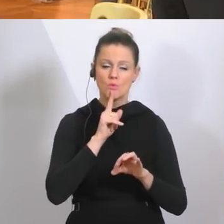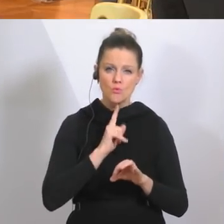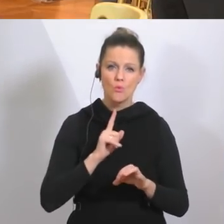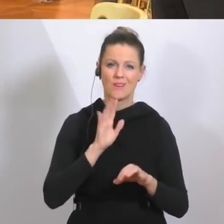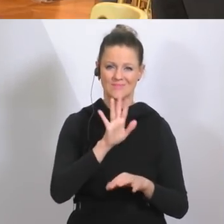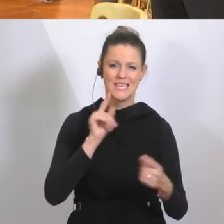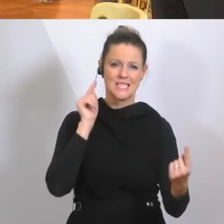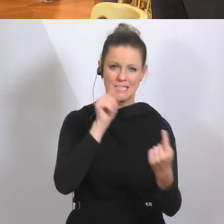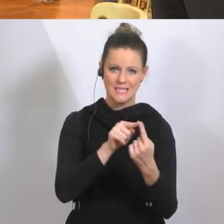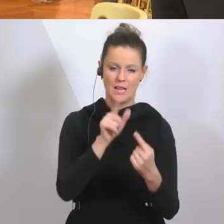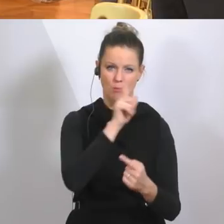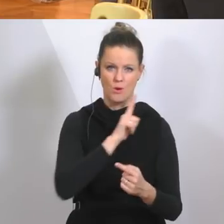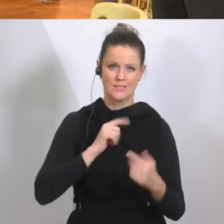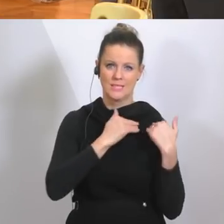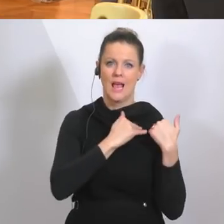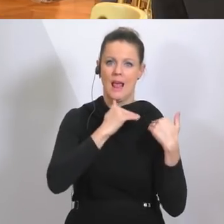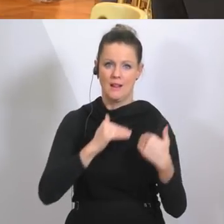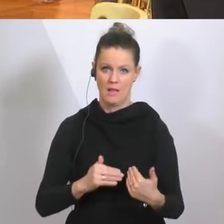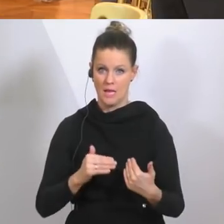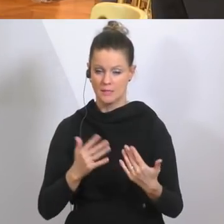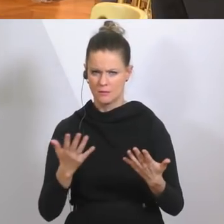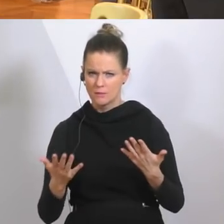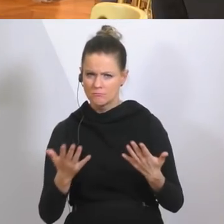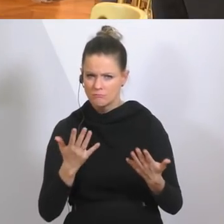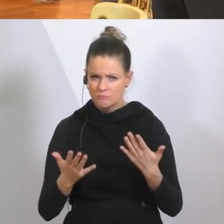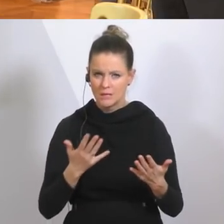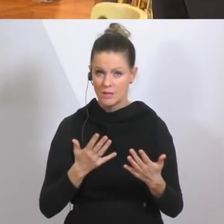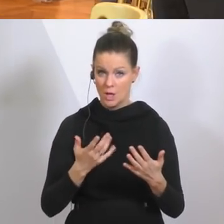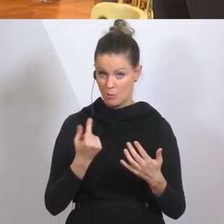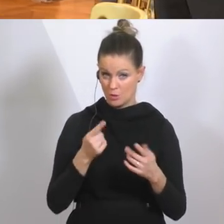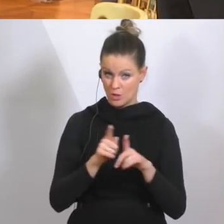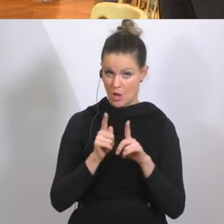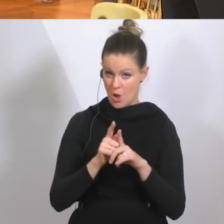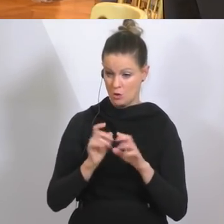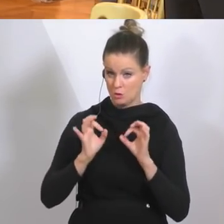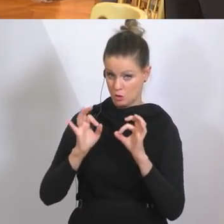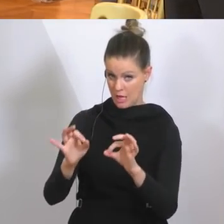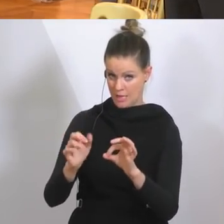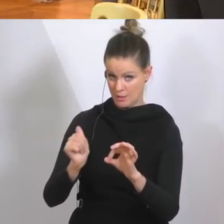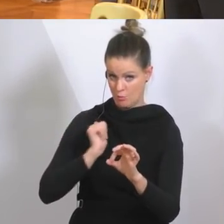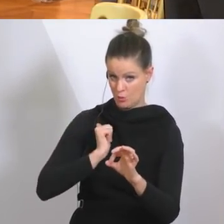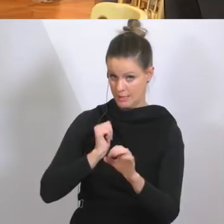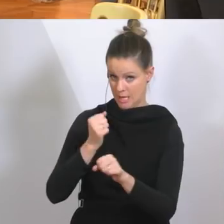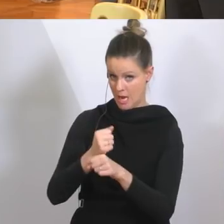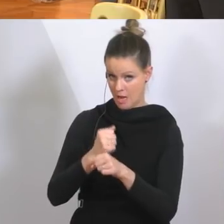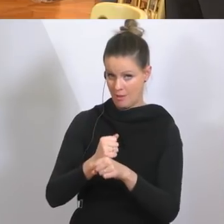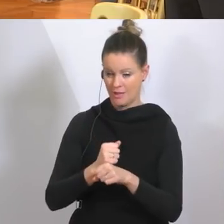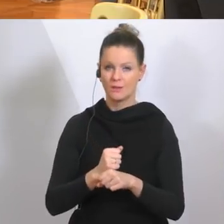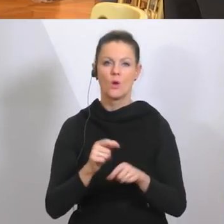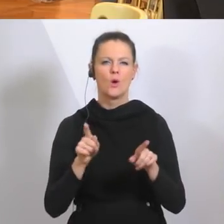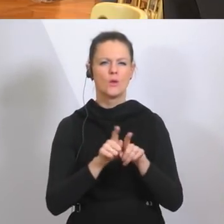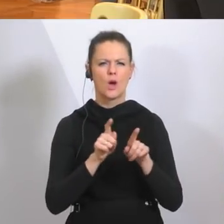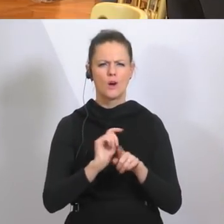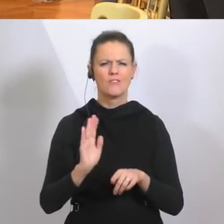Polizisten bei kritischer Infrastruktur, wie Sie das gesagt haben? Also auch auf der Straße dann vielleicht die zweite Frage. Was ist jetzt genau mit dieser berühmten